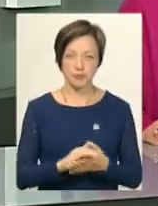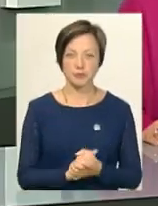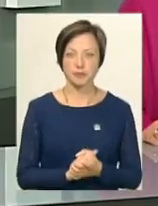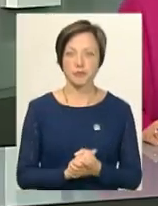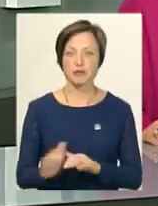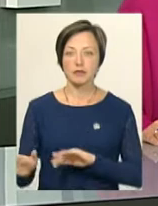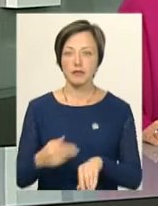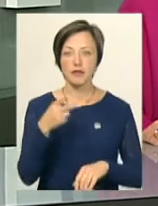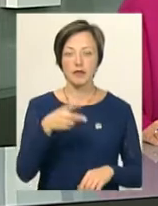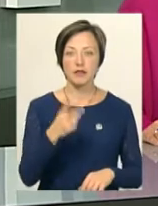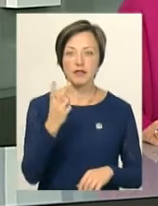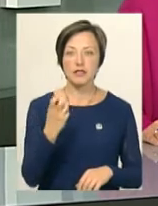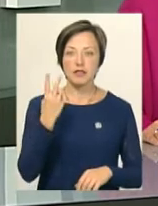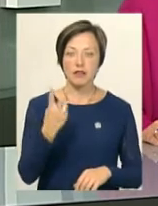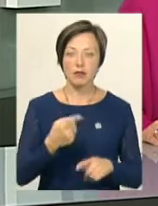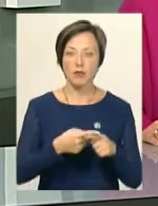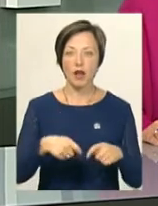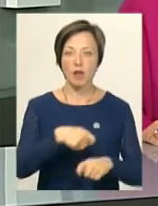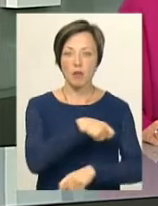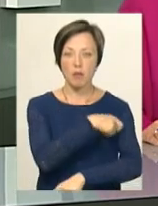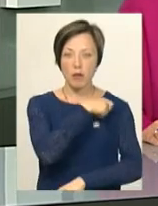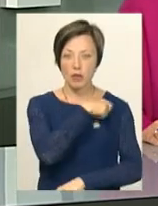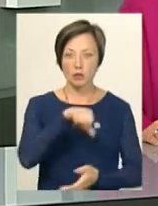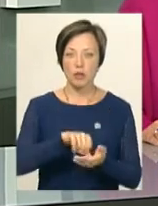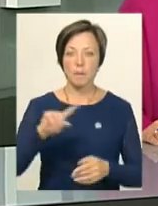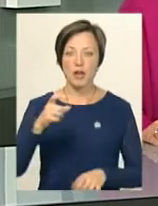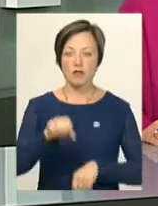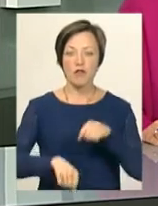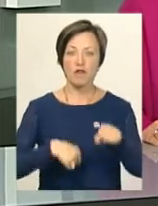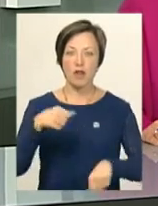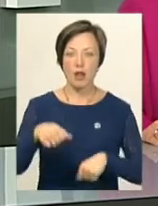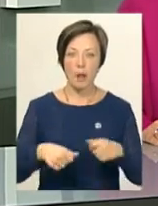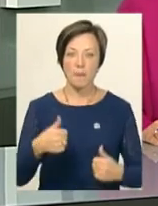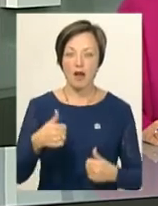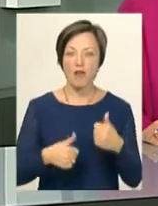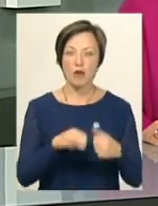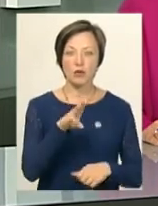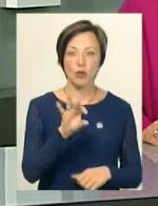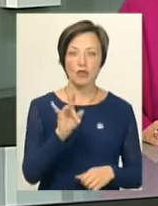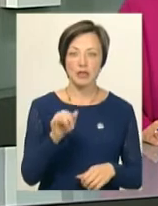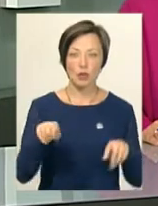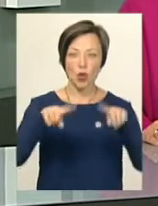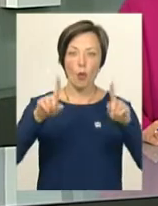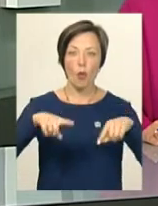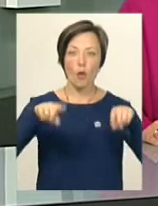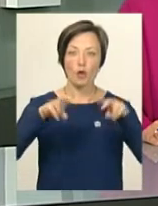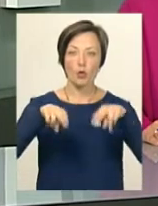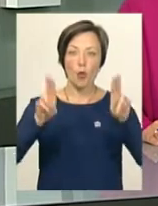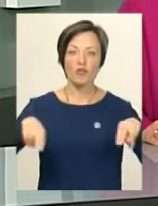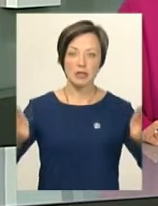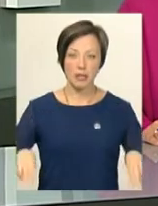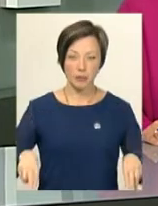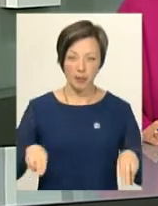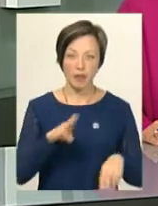202,5 кілометри приїдуть учасники першого веломарафону «Подільські Товтри». Він запланований на 22 вересня,